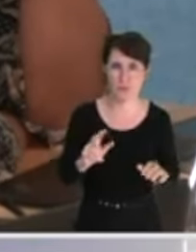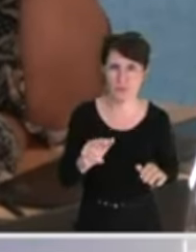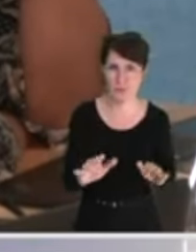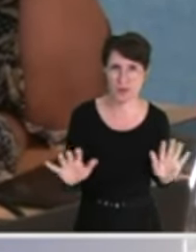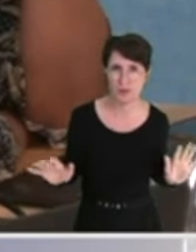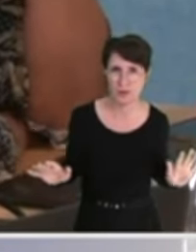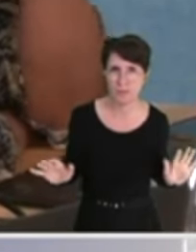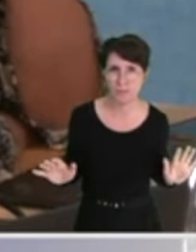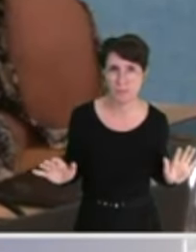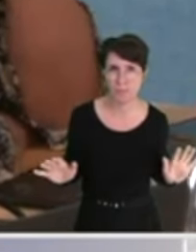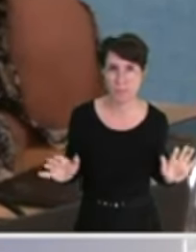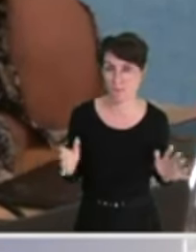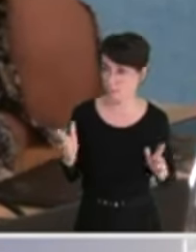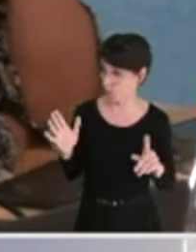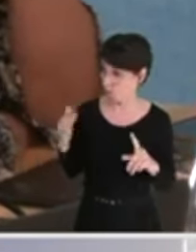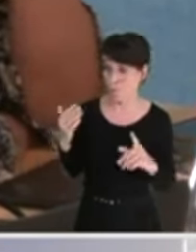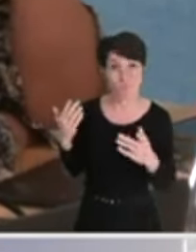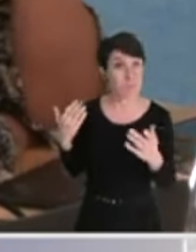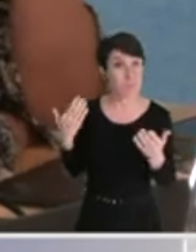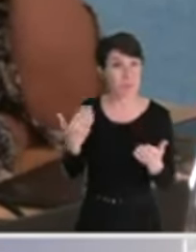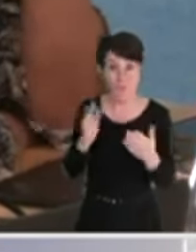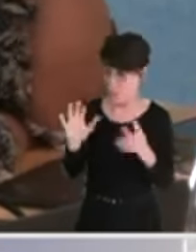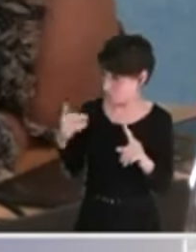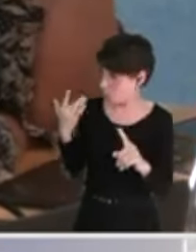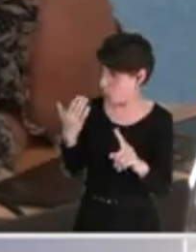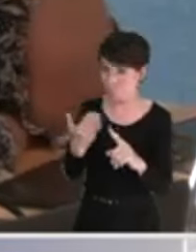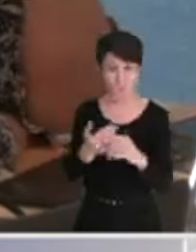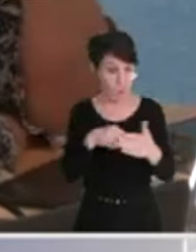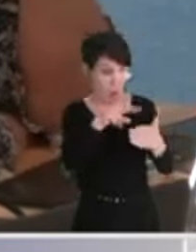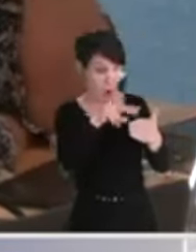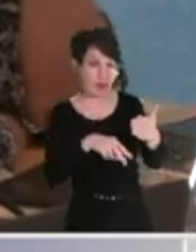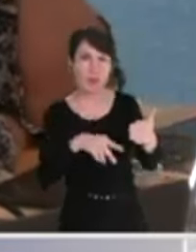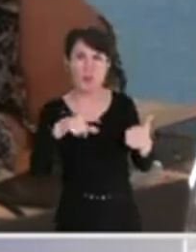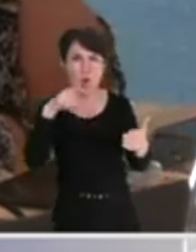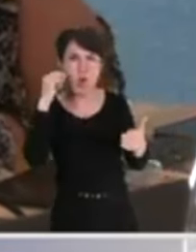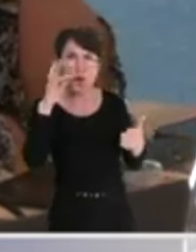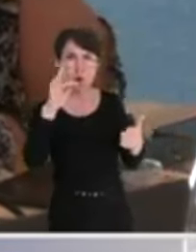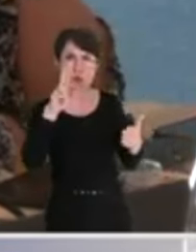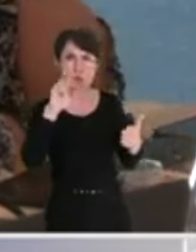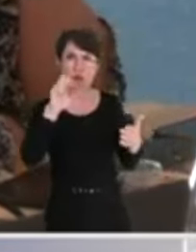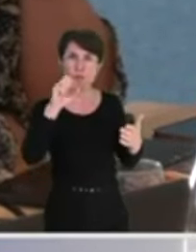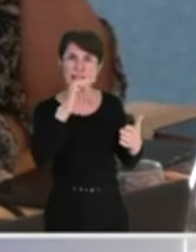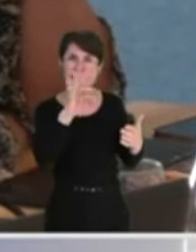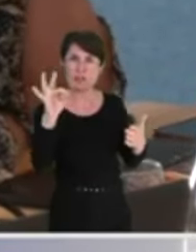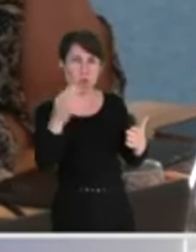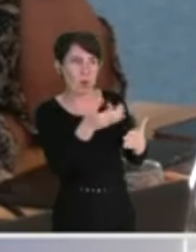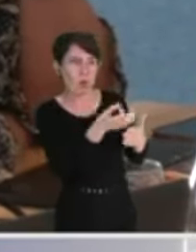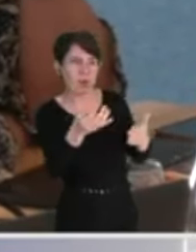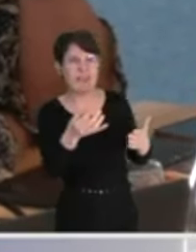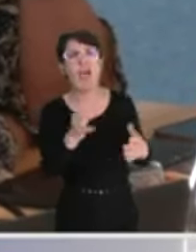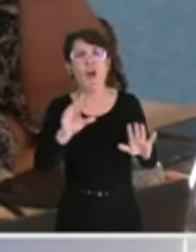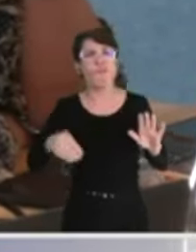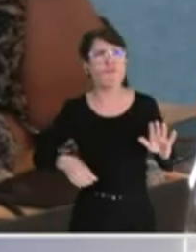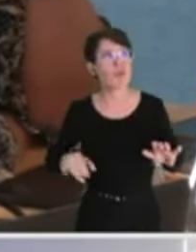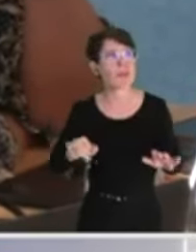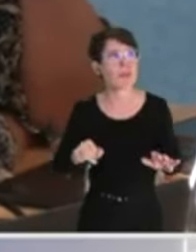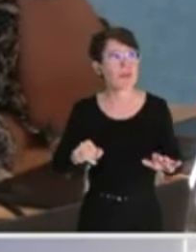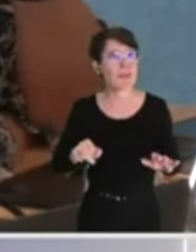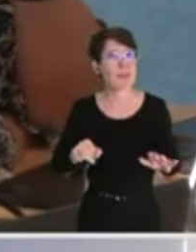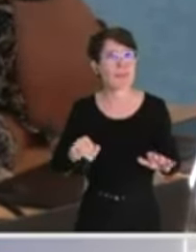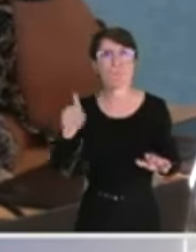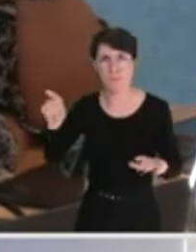et c'est une nouvelle explication, j'ai lu que Vincent Fristot mettait cela sur le compte de François Hollande, en réalité,